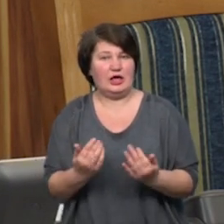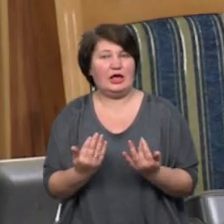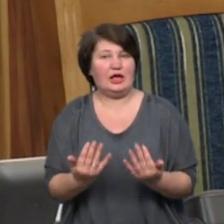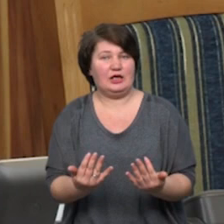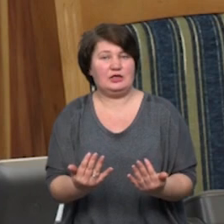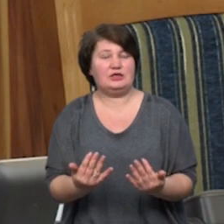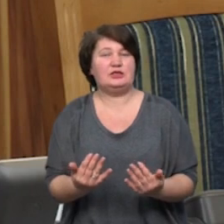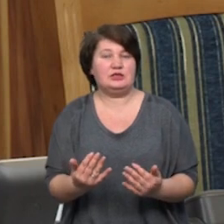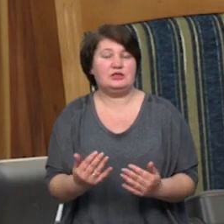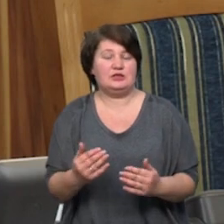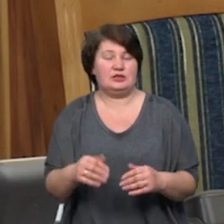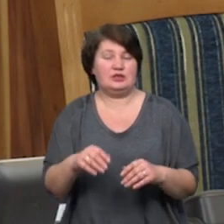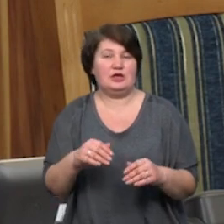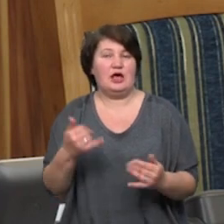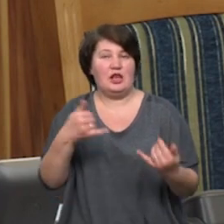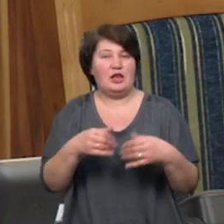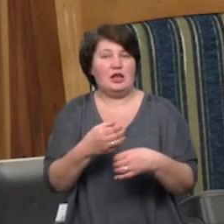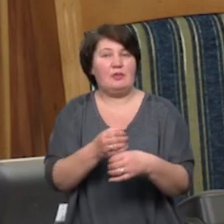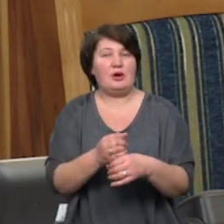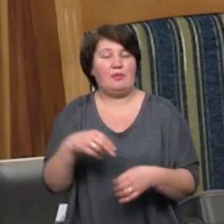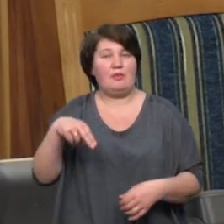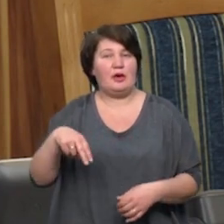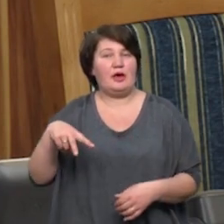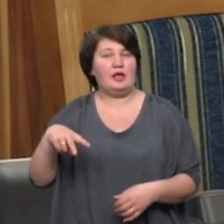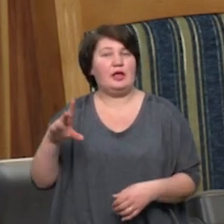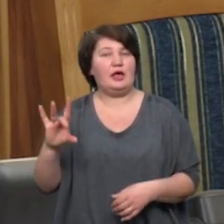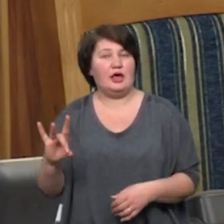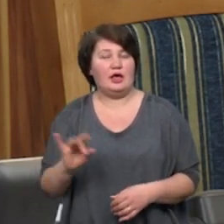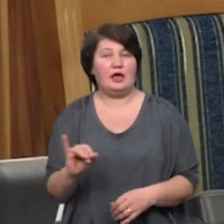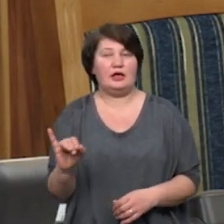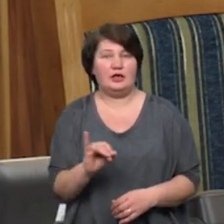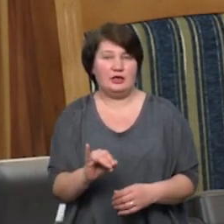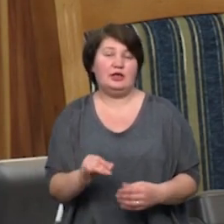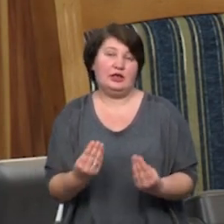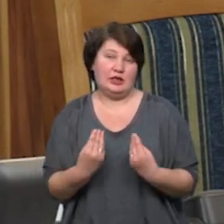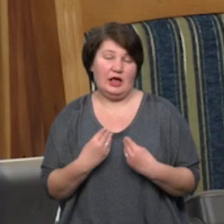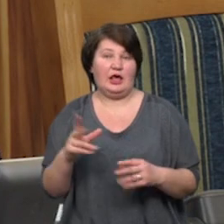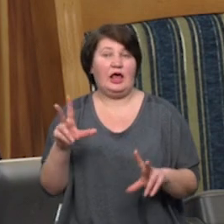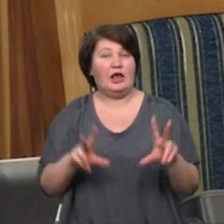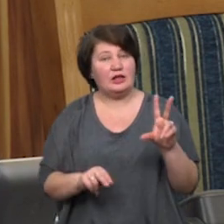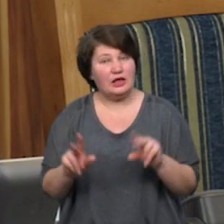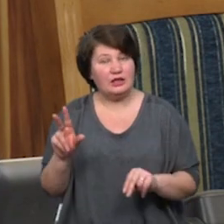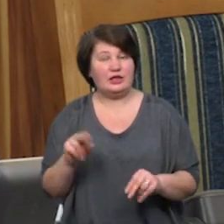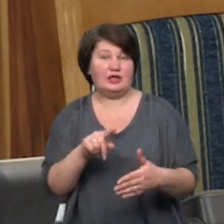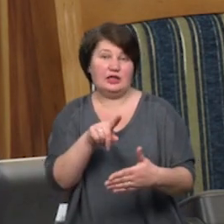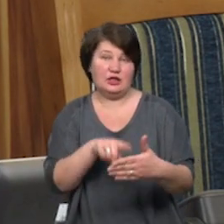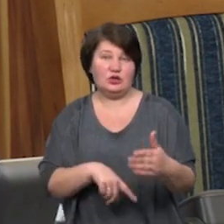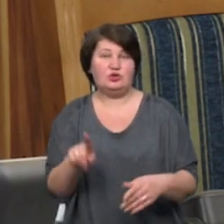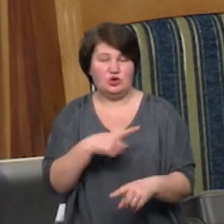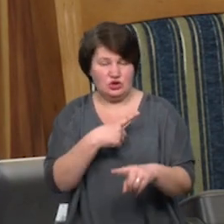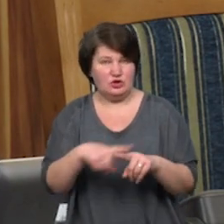лабораторій аналізів ПЛР. І воно дає мені надію, що ми швидко